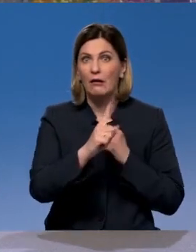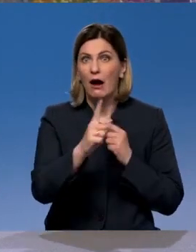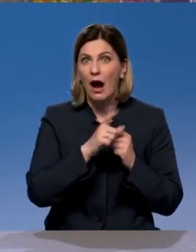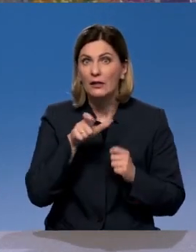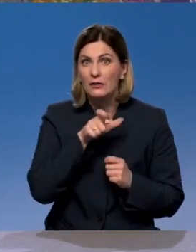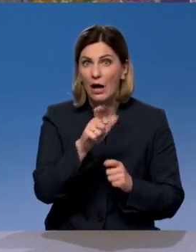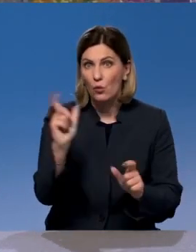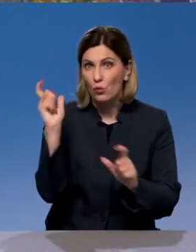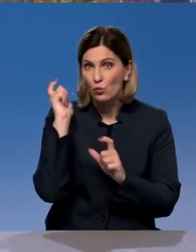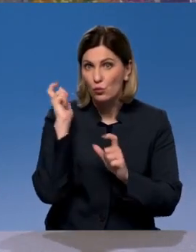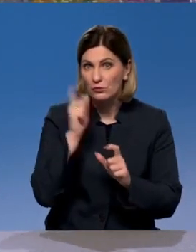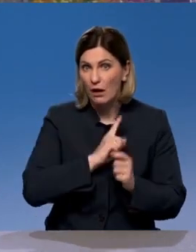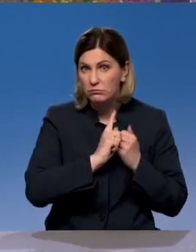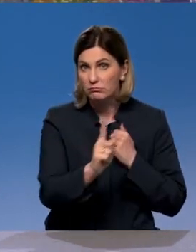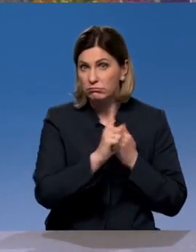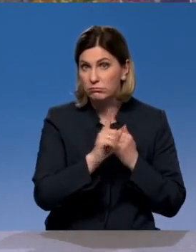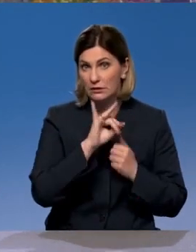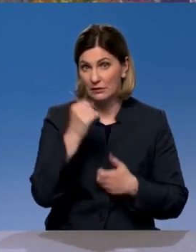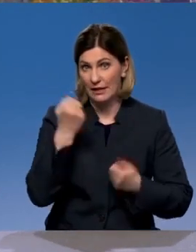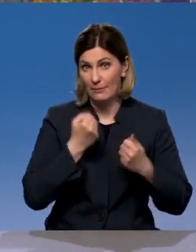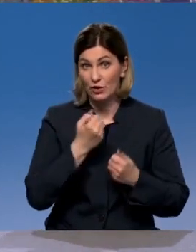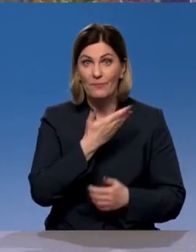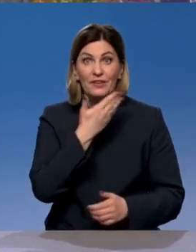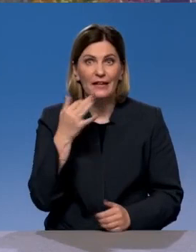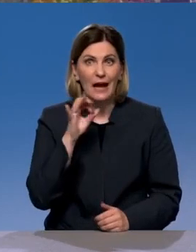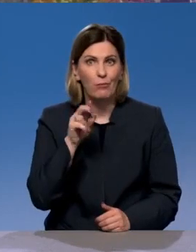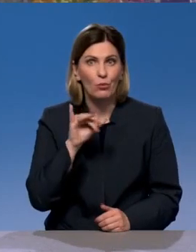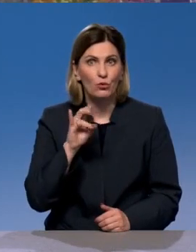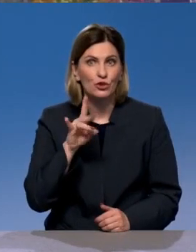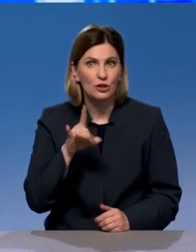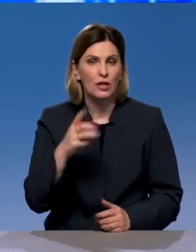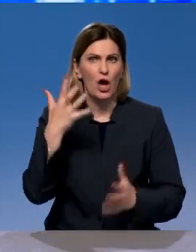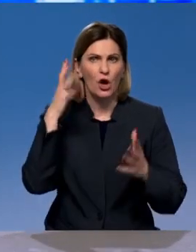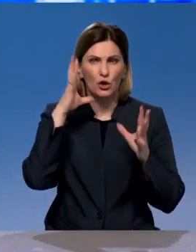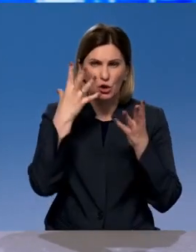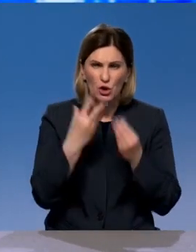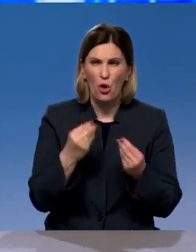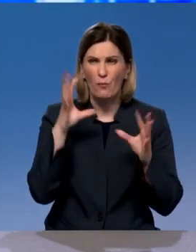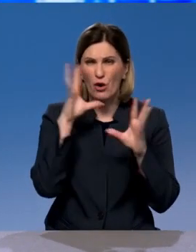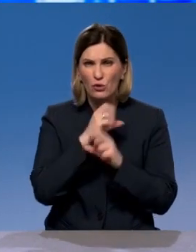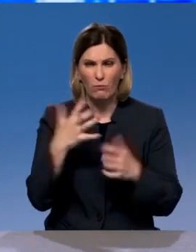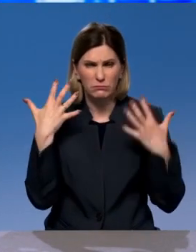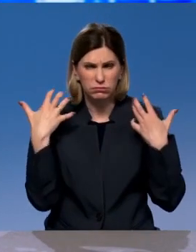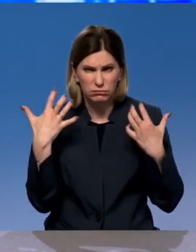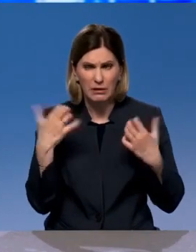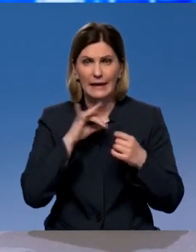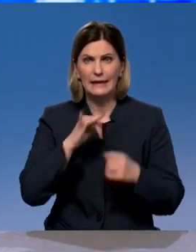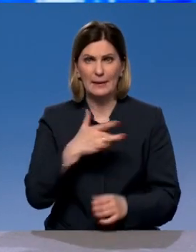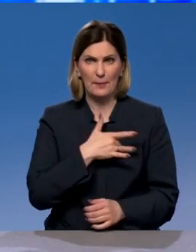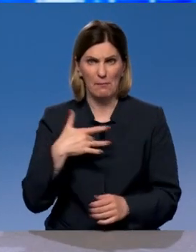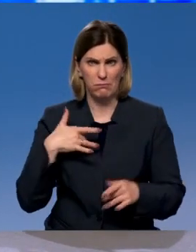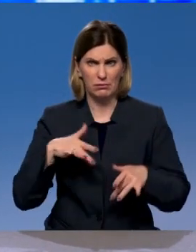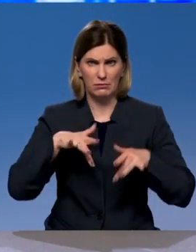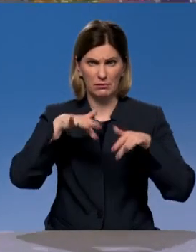большегрузные фуры и автомобили. Нет обочины, днем и ночью грохот, пыль ужасная. Меня